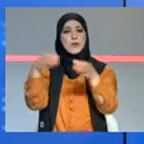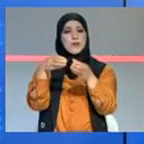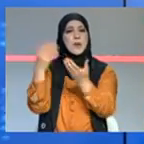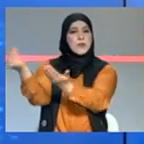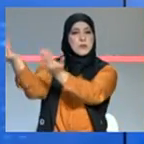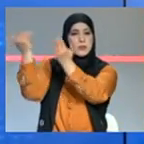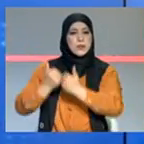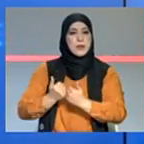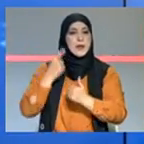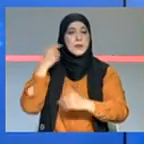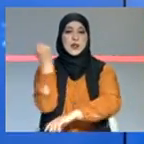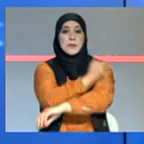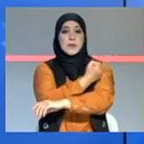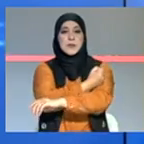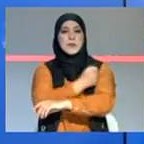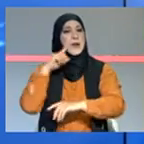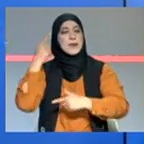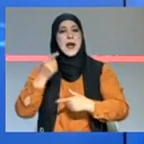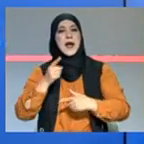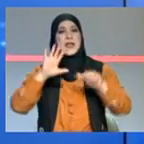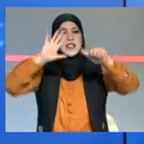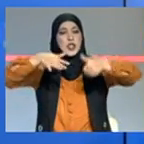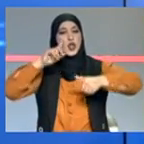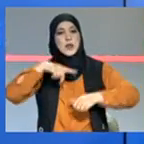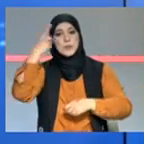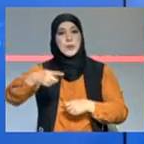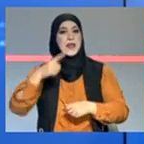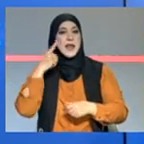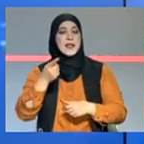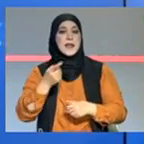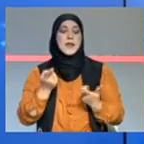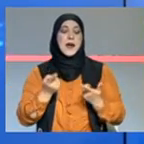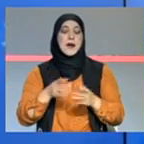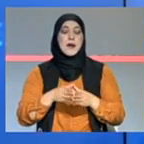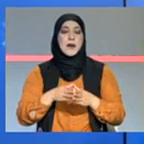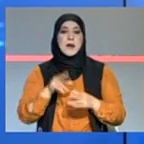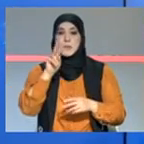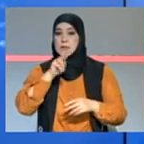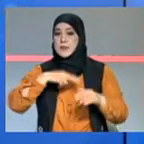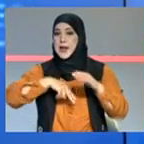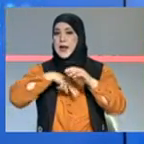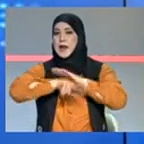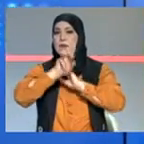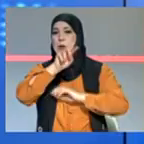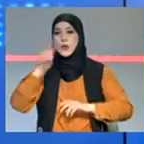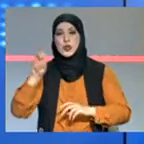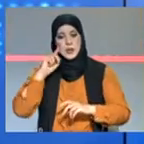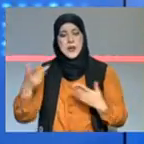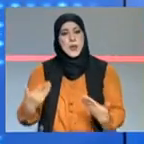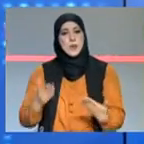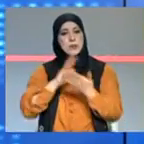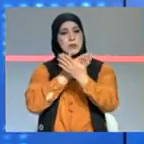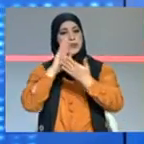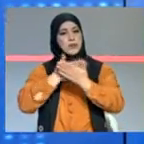في التريميستر الثاني متاع 2021 اللي هين نحصوا مش نجربوا نجيبوا قبل احنا نحن نحضروا في رواحنا وحتى